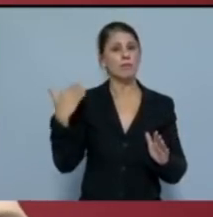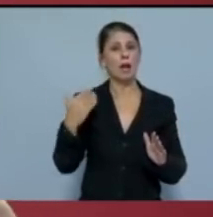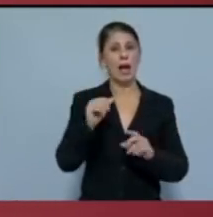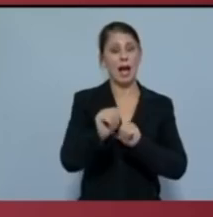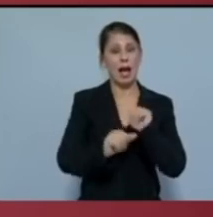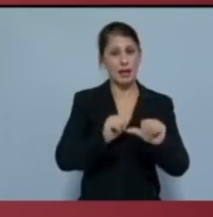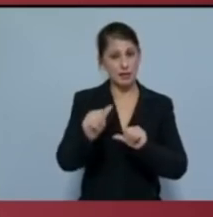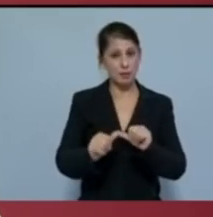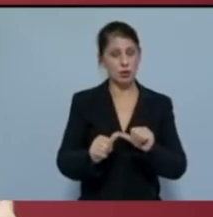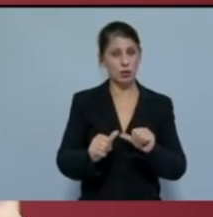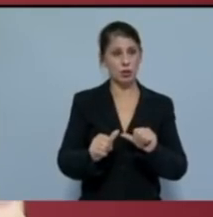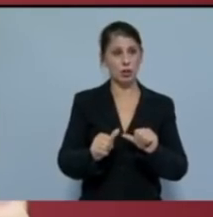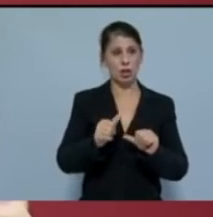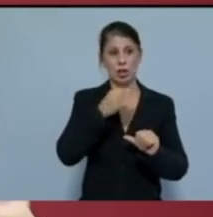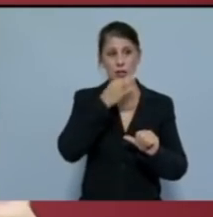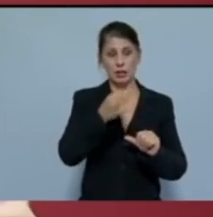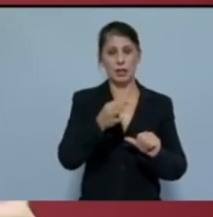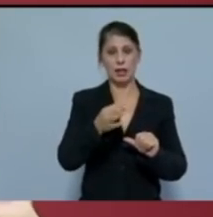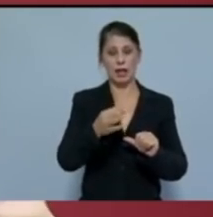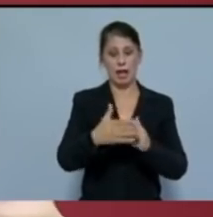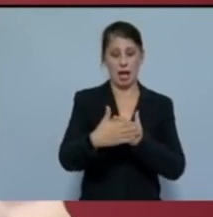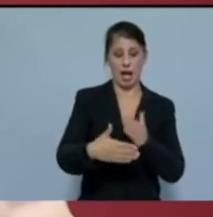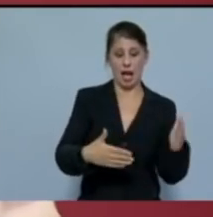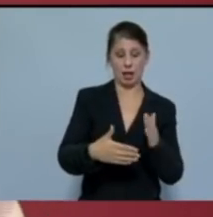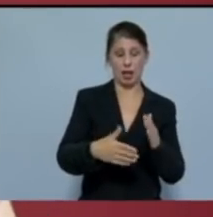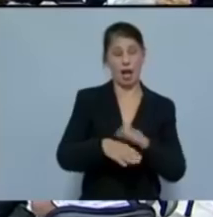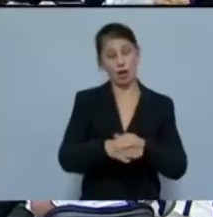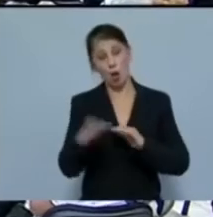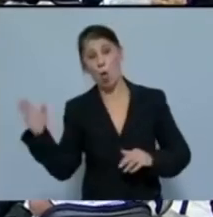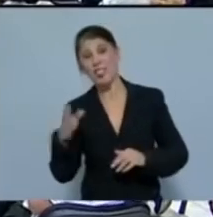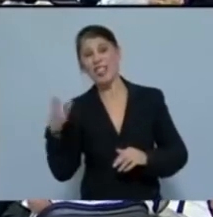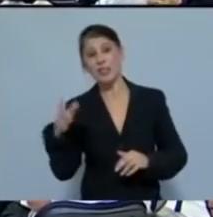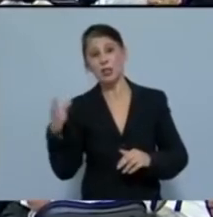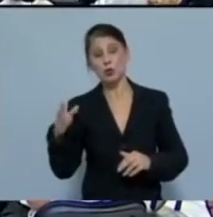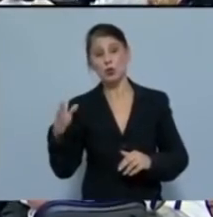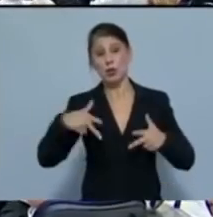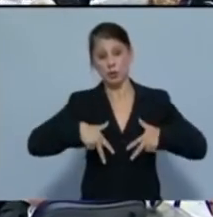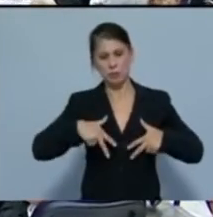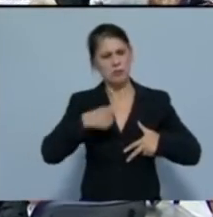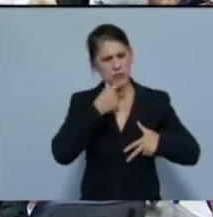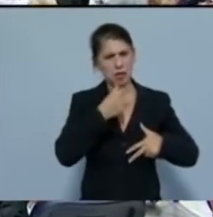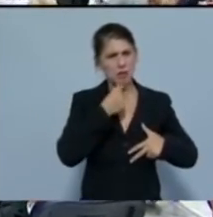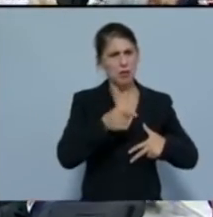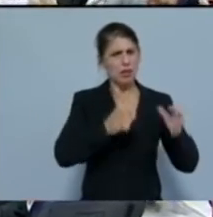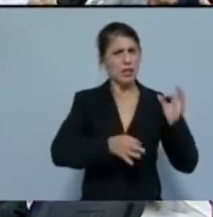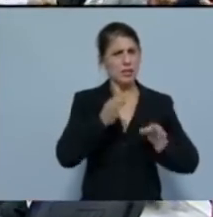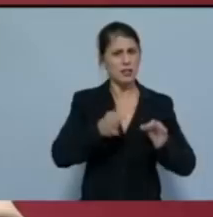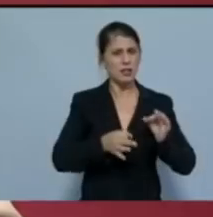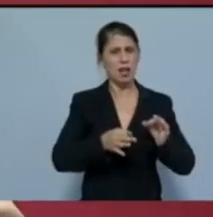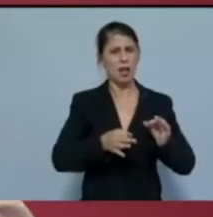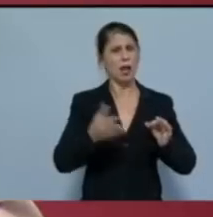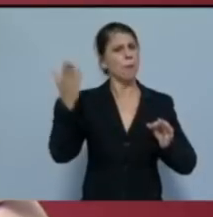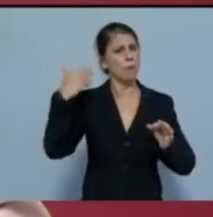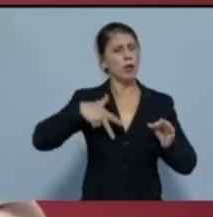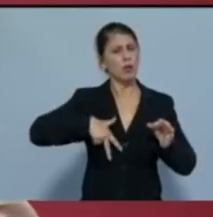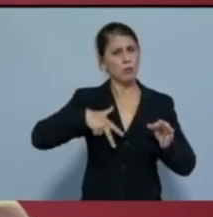να τοποθετεί ακροδεξιούς υπουργούς και με την ίδια ευκολία να συζητά με πρώην